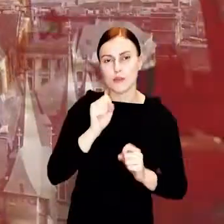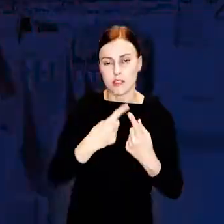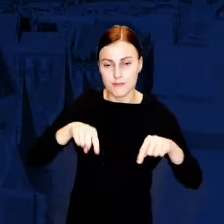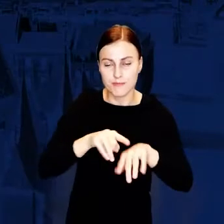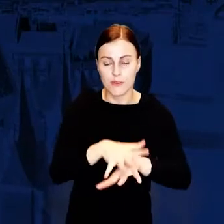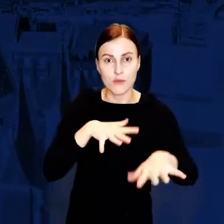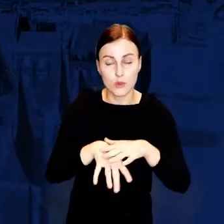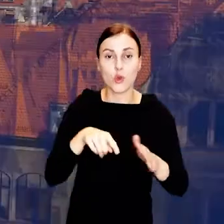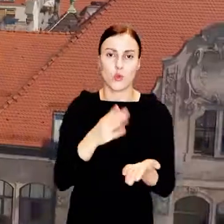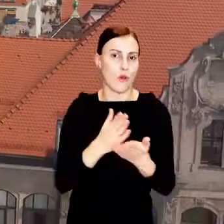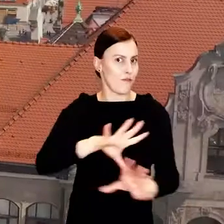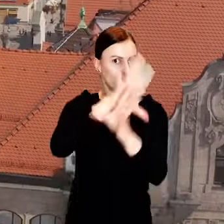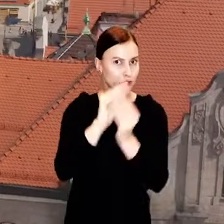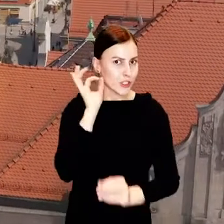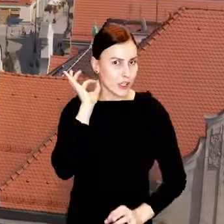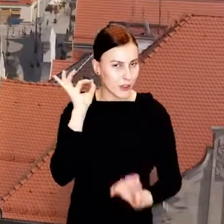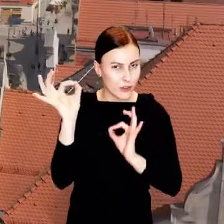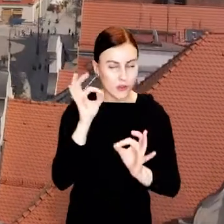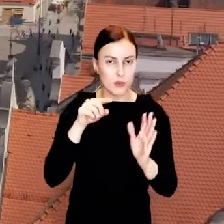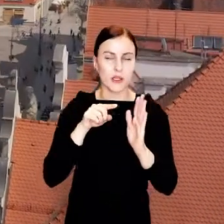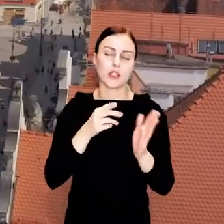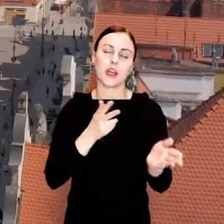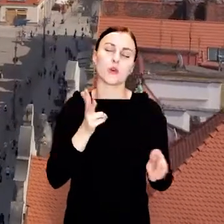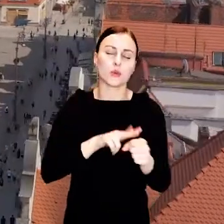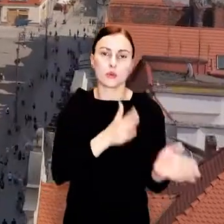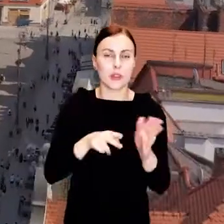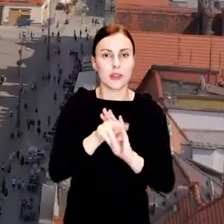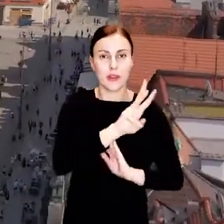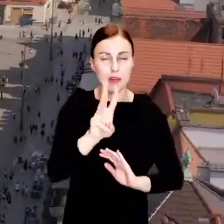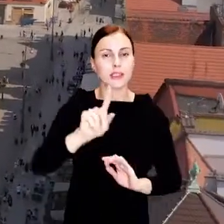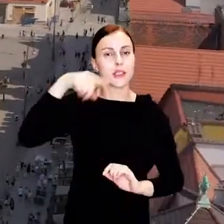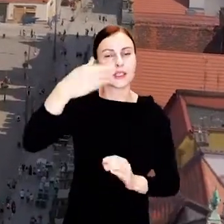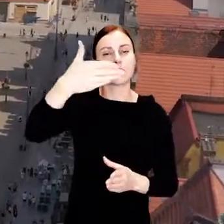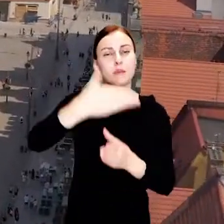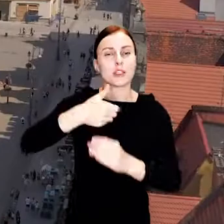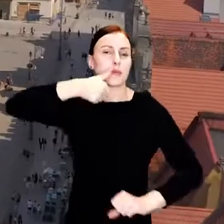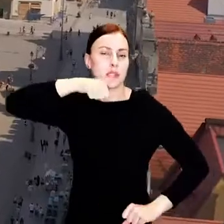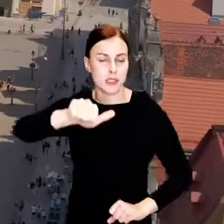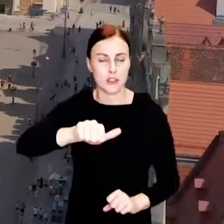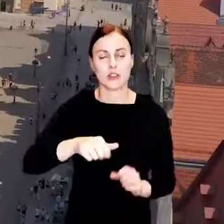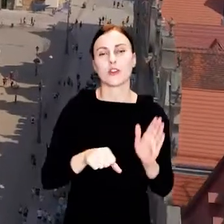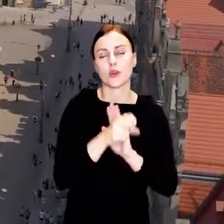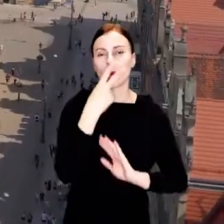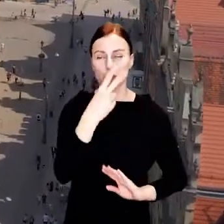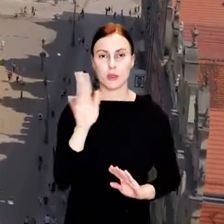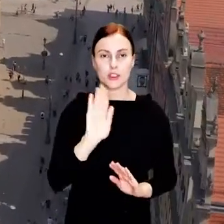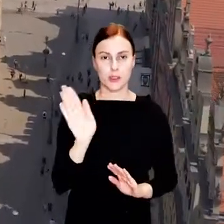I to wszystko, co dziś przygotowaliśmy dla Was. Na kolejne informacje zapraszam za tydzień. Do zobaczenia. Do